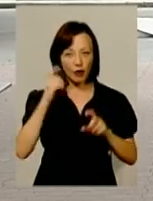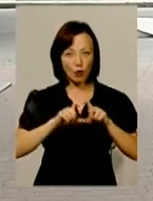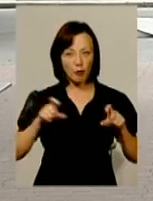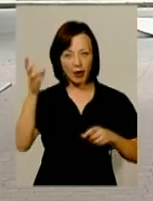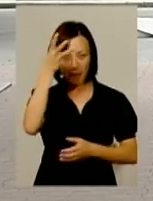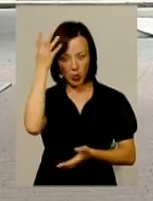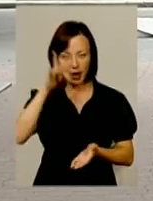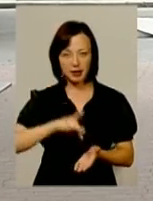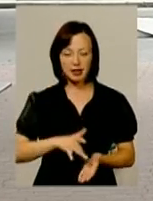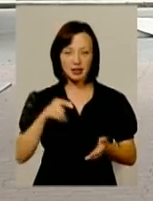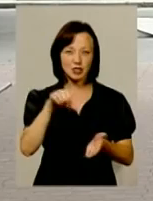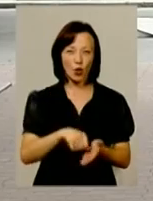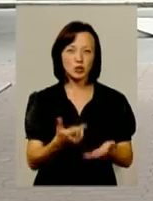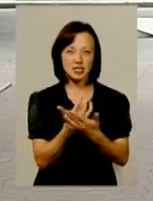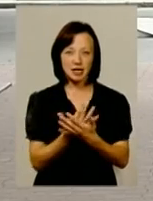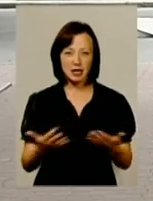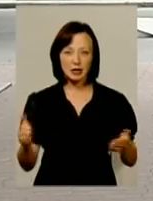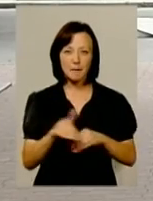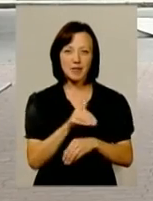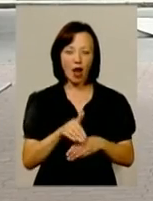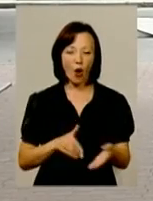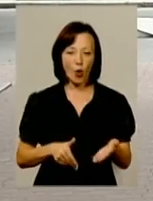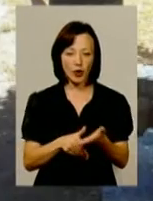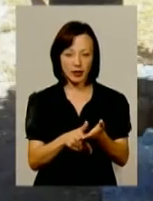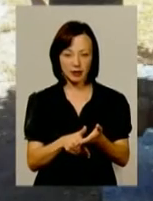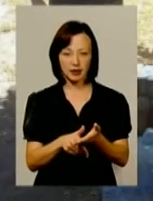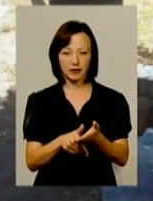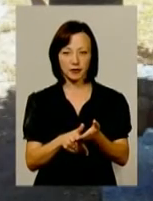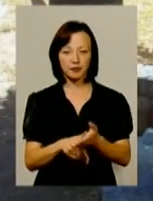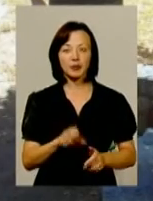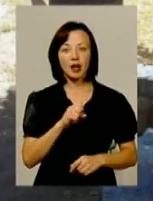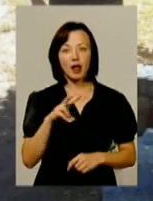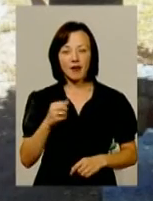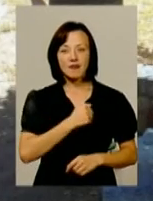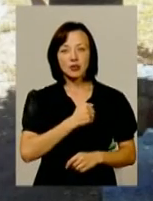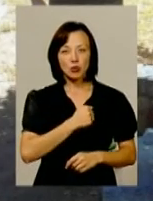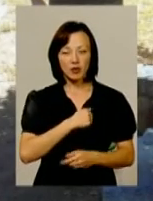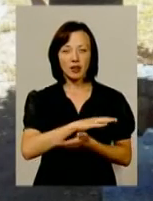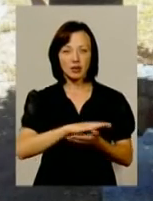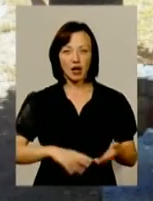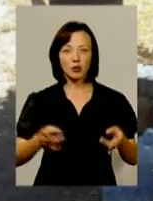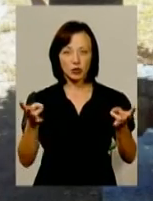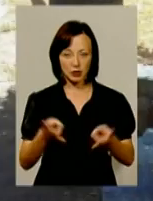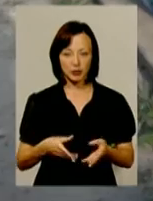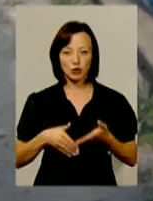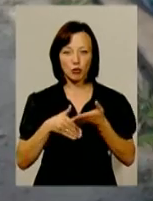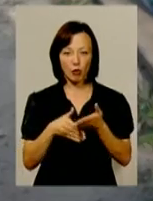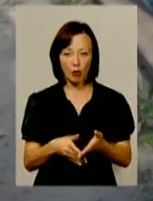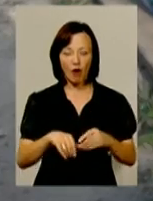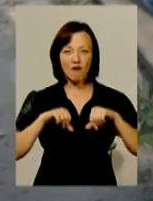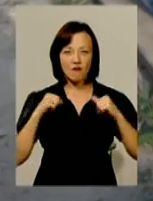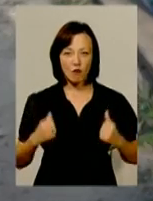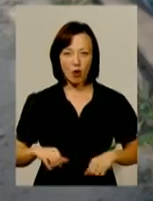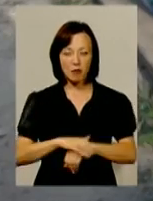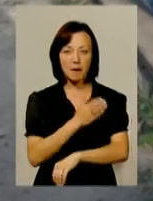Центр», за участі різних благодійників, які допомагали». Та попри це військовим і надалі потрібна допомога. А саме форма,